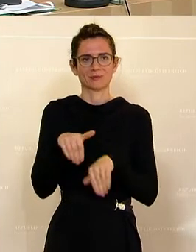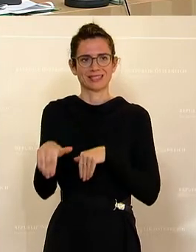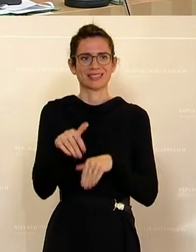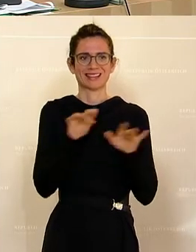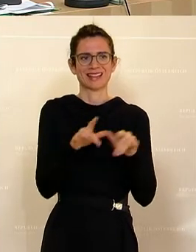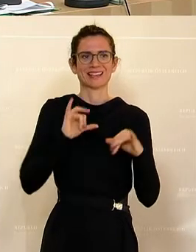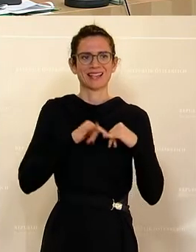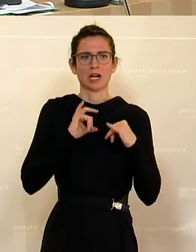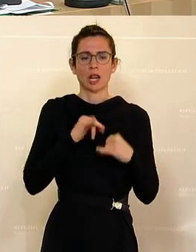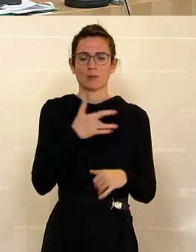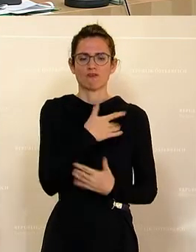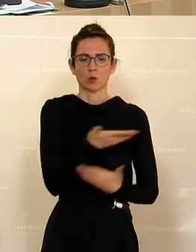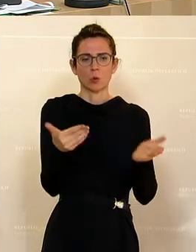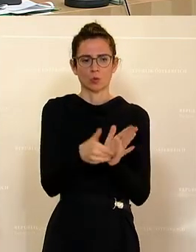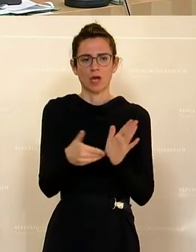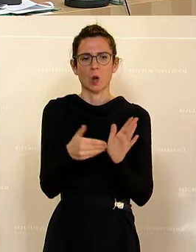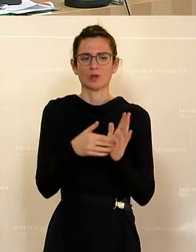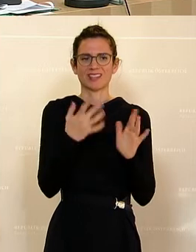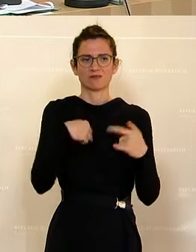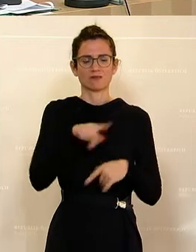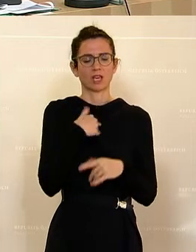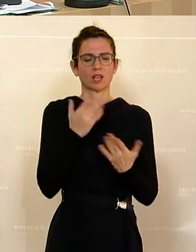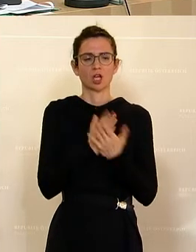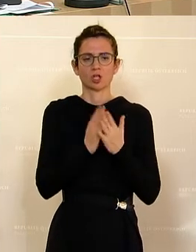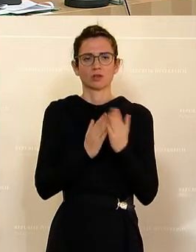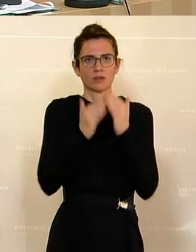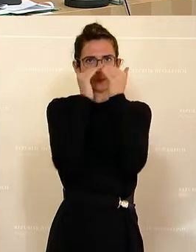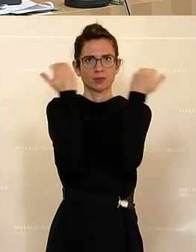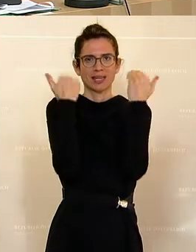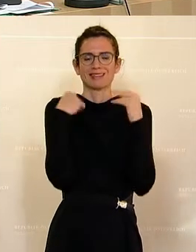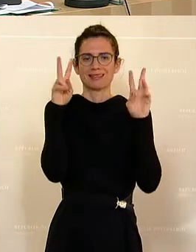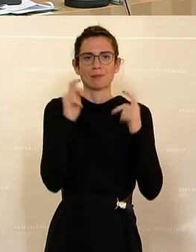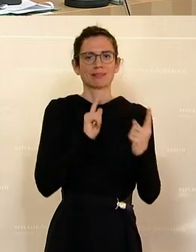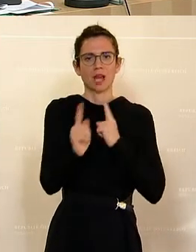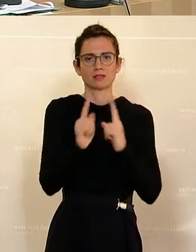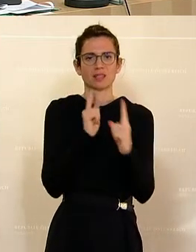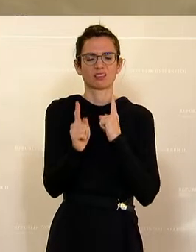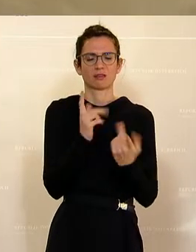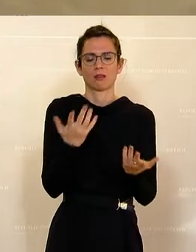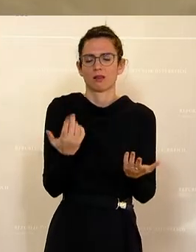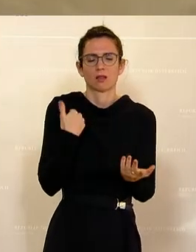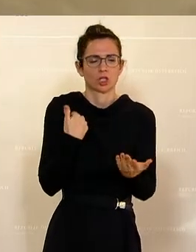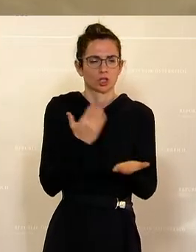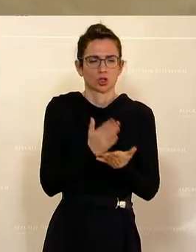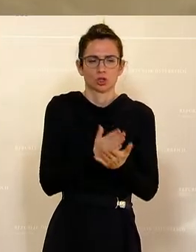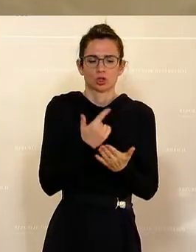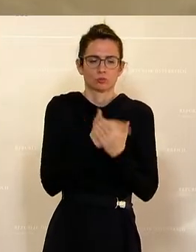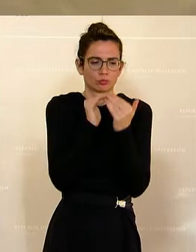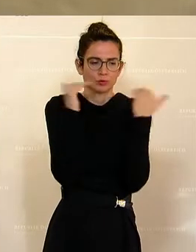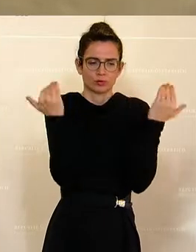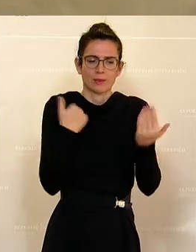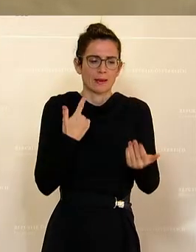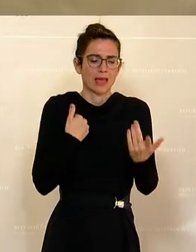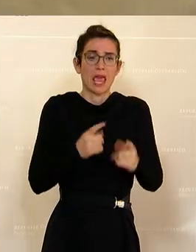Es geht um die Tiroler Bevölkerung. Wir sind am Anschlag, was den Transit betrifft. Es geht einfach nicht mehr mehr. Wir können nicht mehr